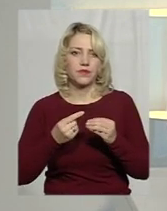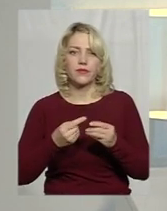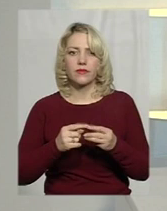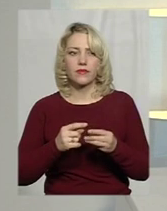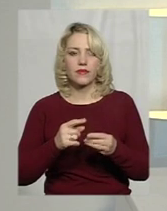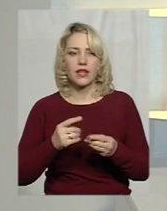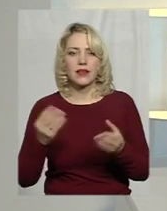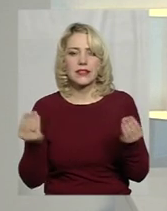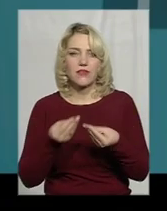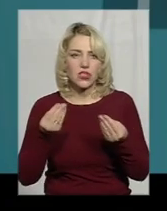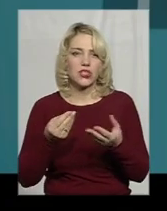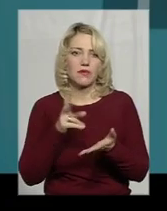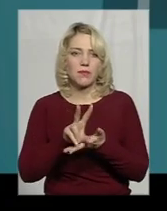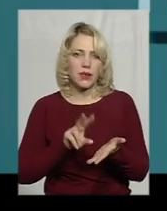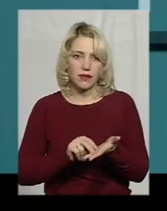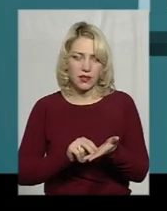Не подивимося.